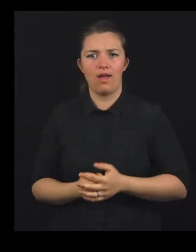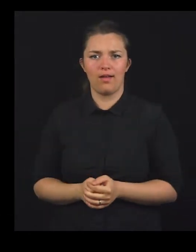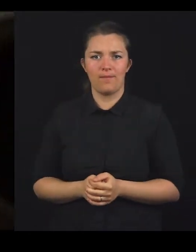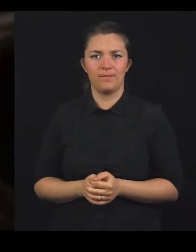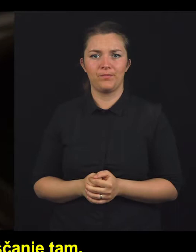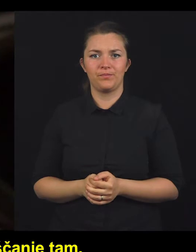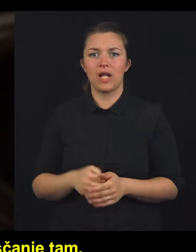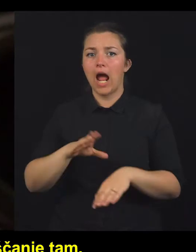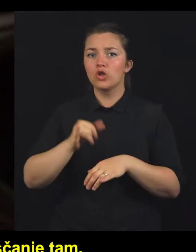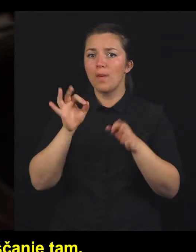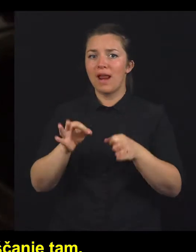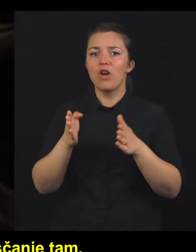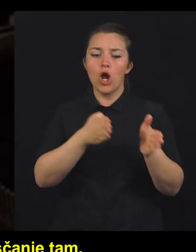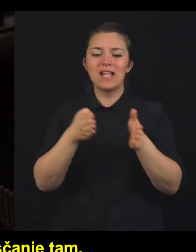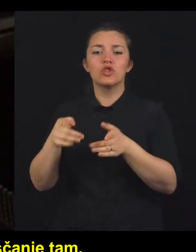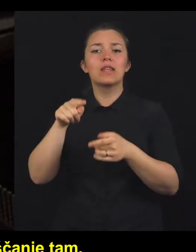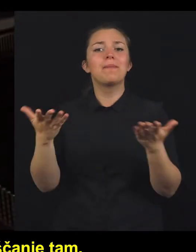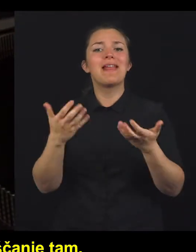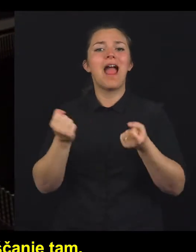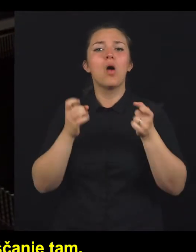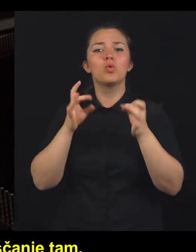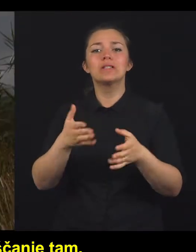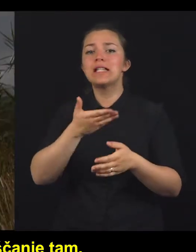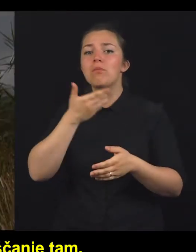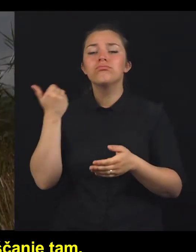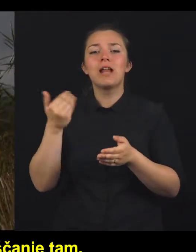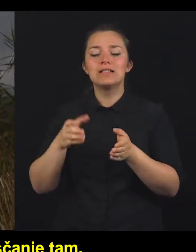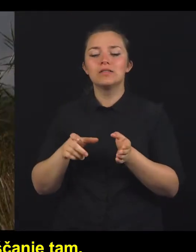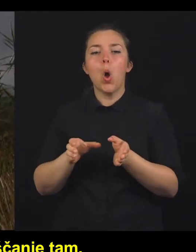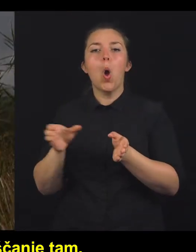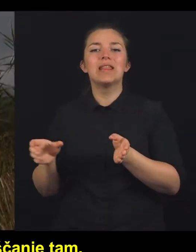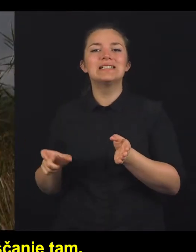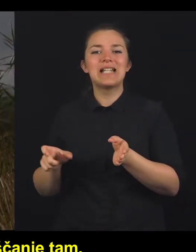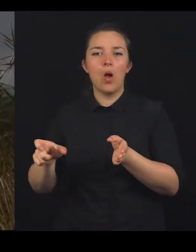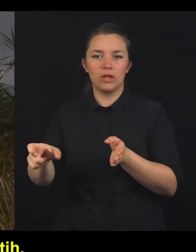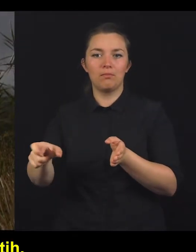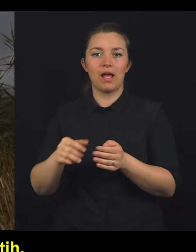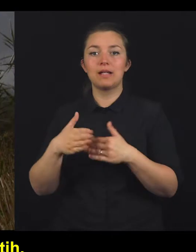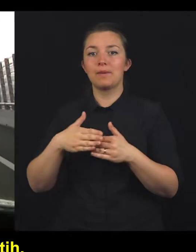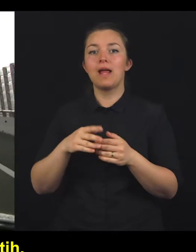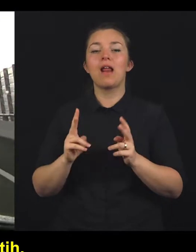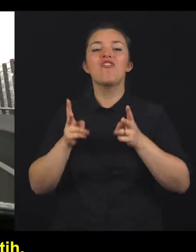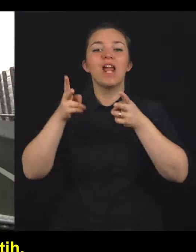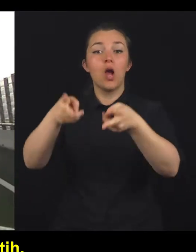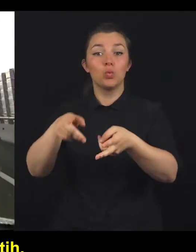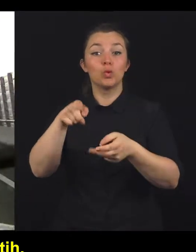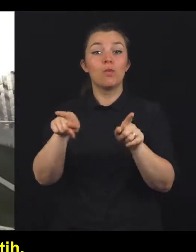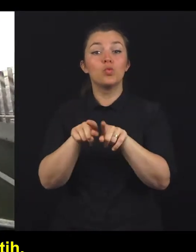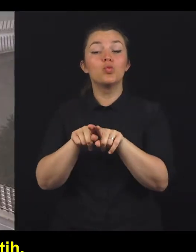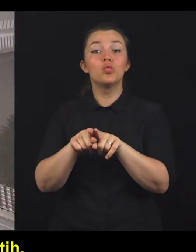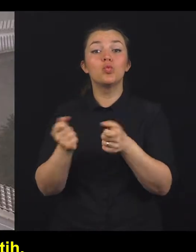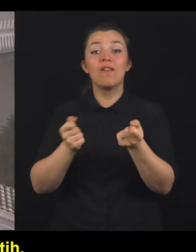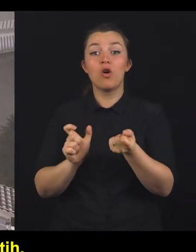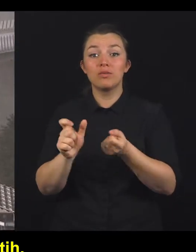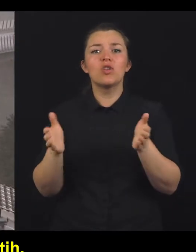Kakšno pa je pravilno razvrščanje tam, kjer je avtocesta brez odstavnega pasu. Naprimer na viaduktih, kjer so